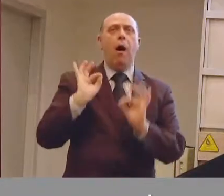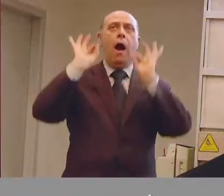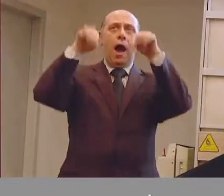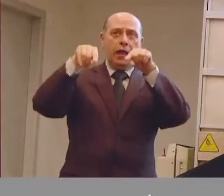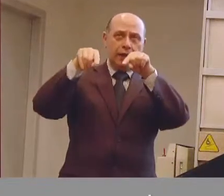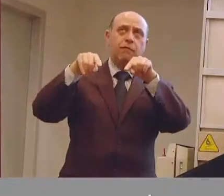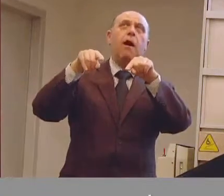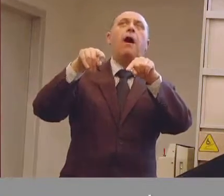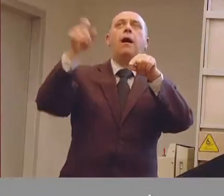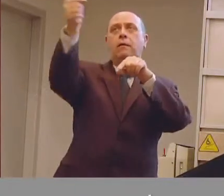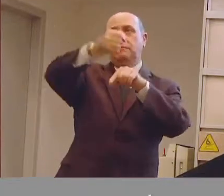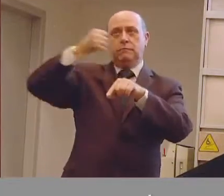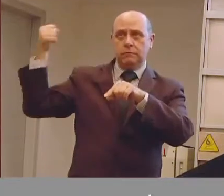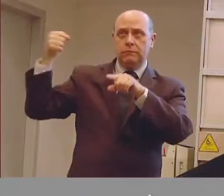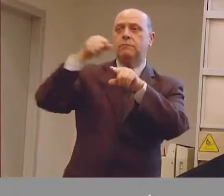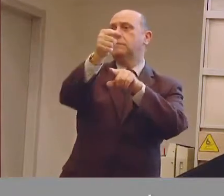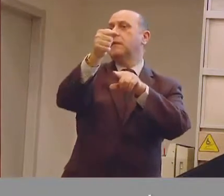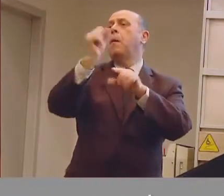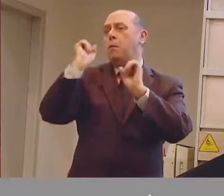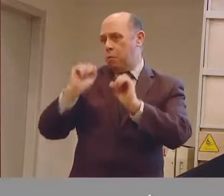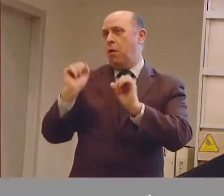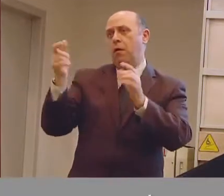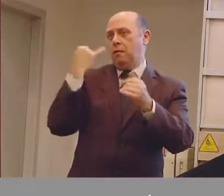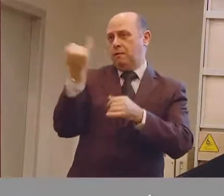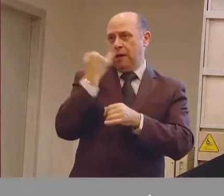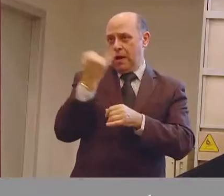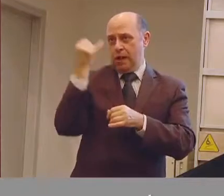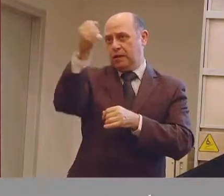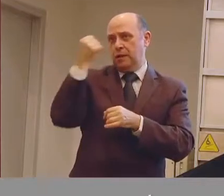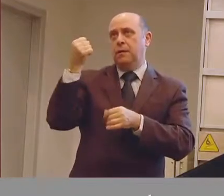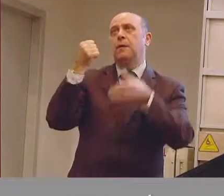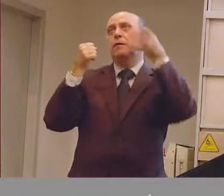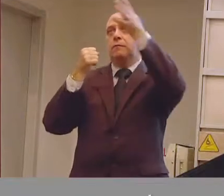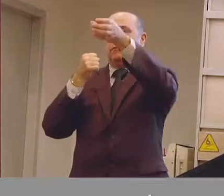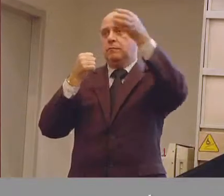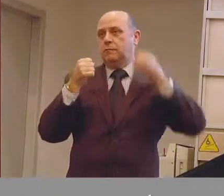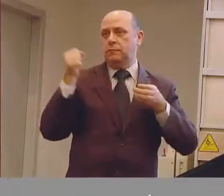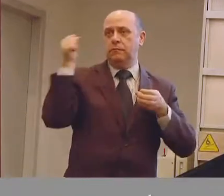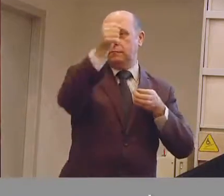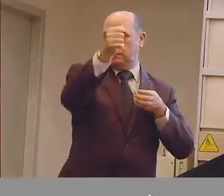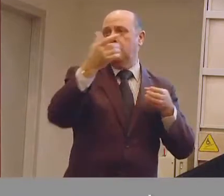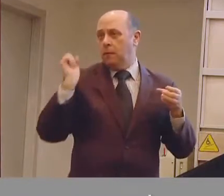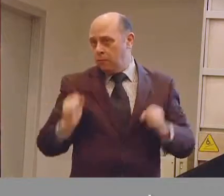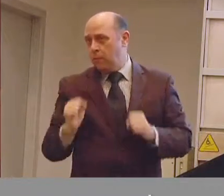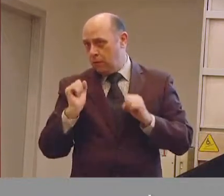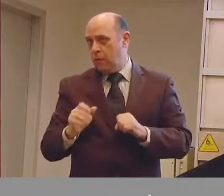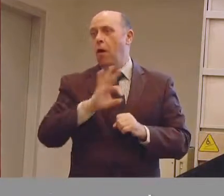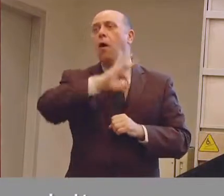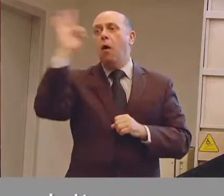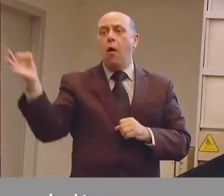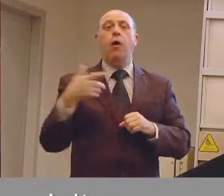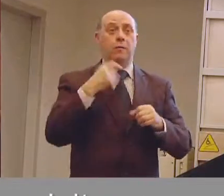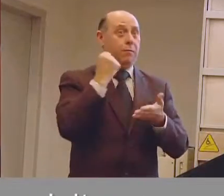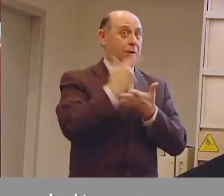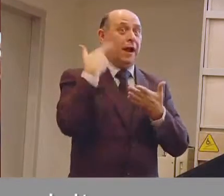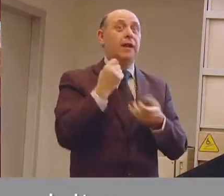'anta, possa arrivare comunque al pensile e utilizzare i vari oggetti. L'importanza anche dei piani di lavoro,